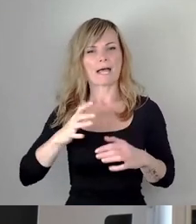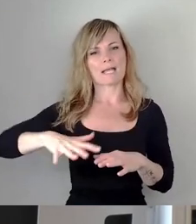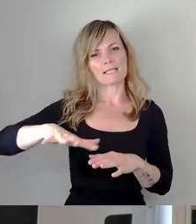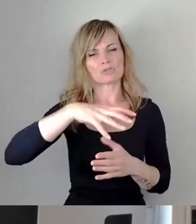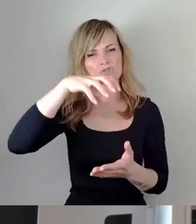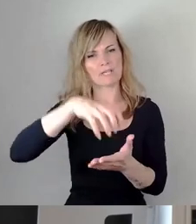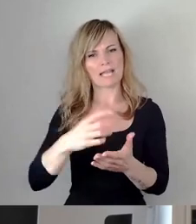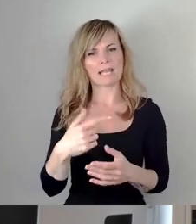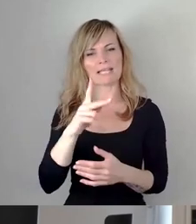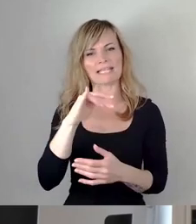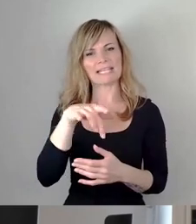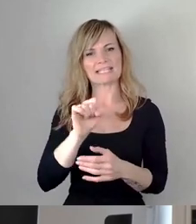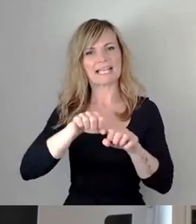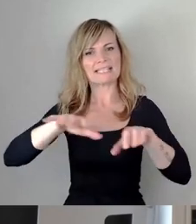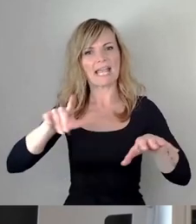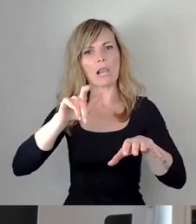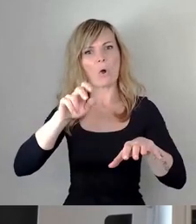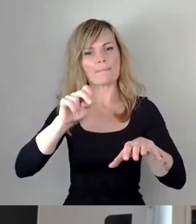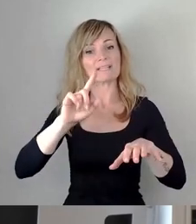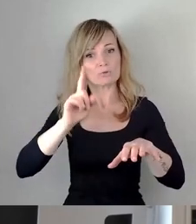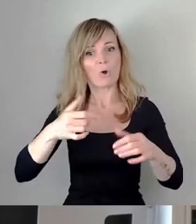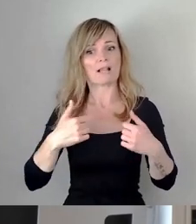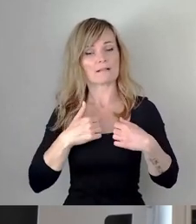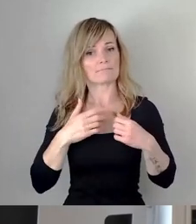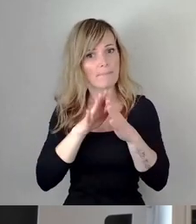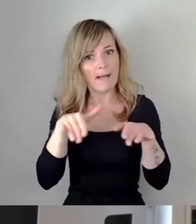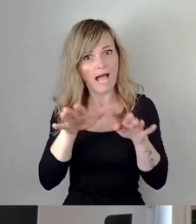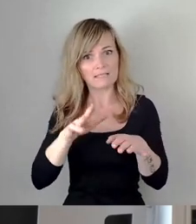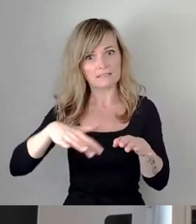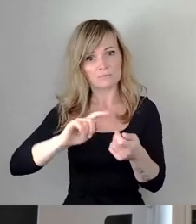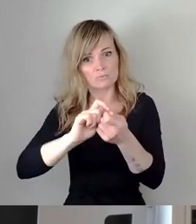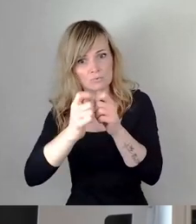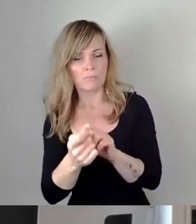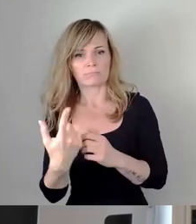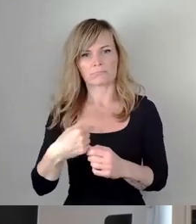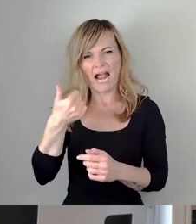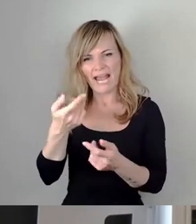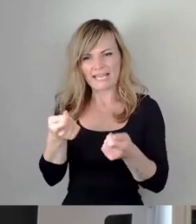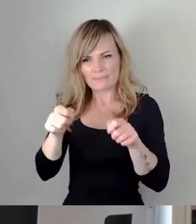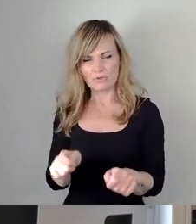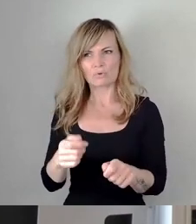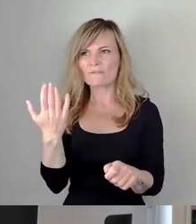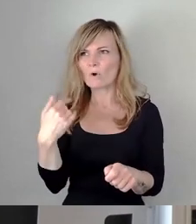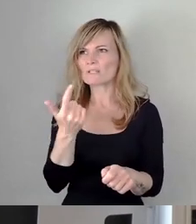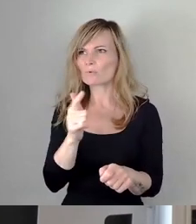ist nur ein Beispiel dieser Beschlusses aus 2019.